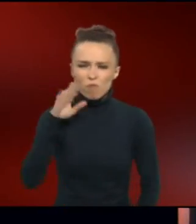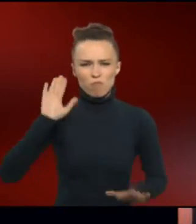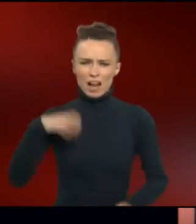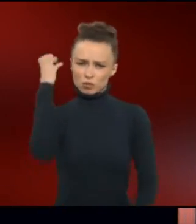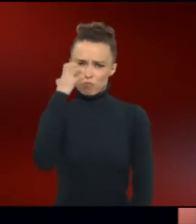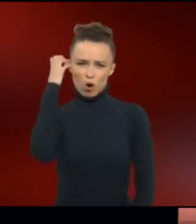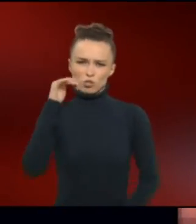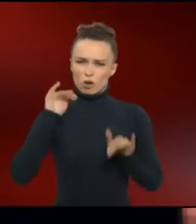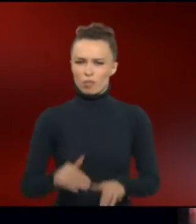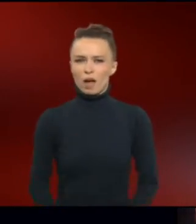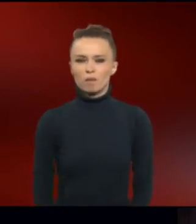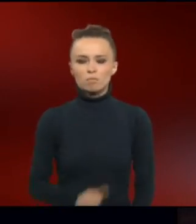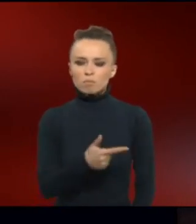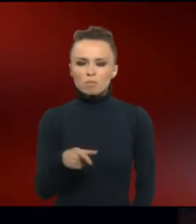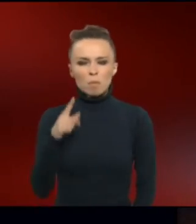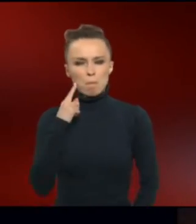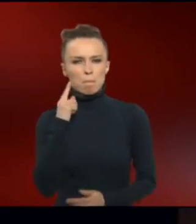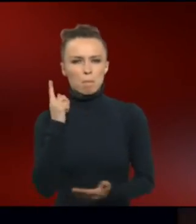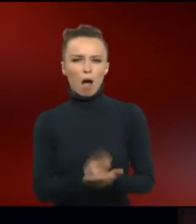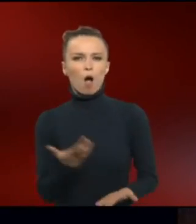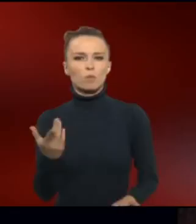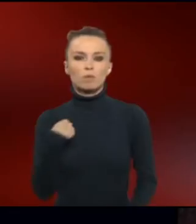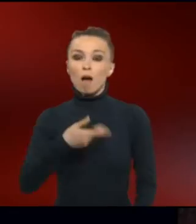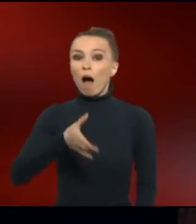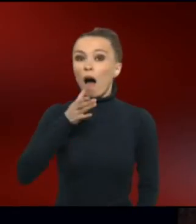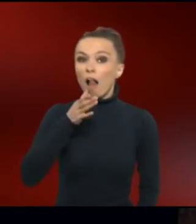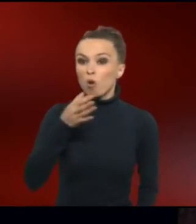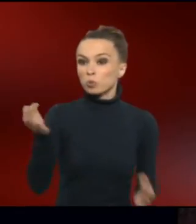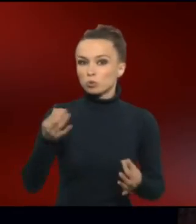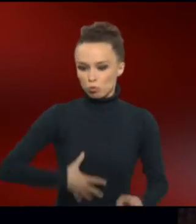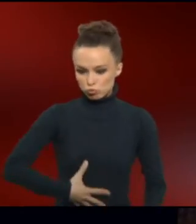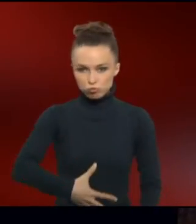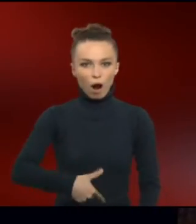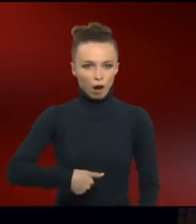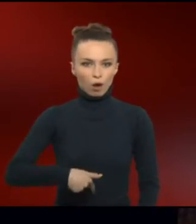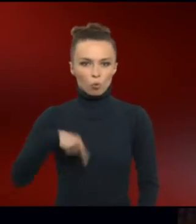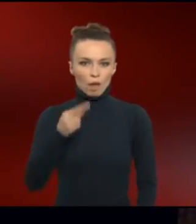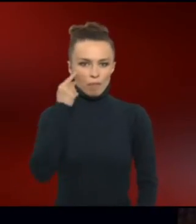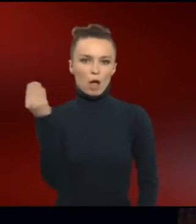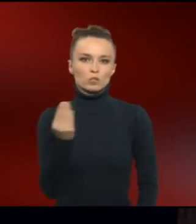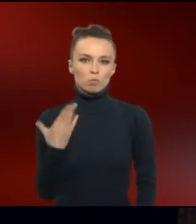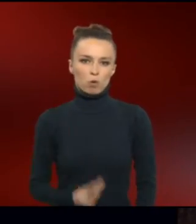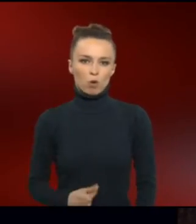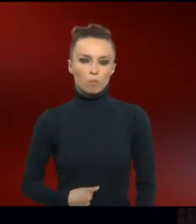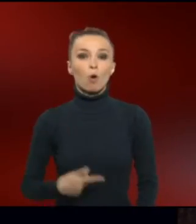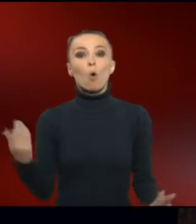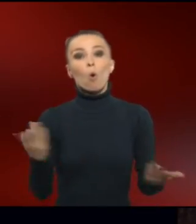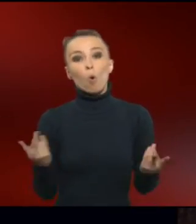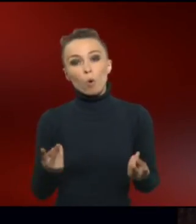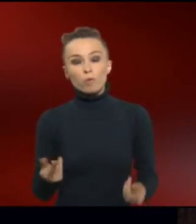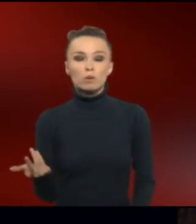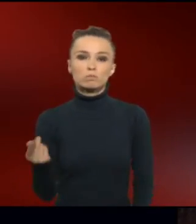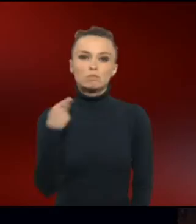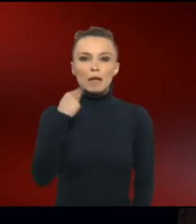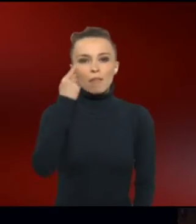Vorstellungen. Da gibt es manche, die behaupten, es habe mit dem Alkoholkonsum während der Schwangerschaft zu tun. Oder das Down-Syndrom sei